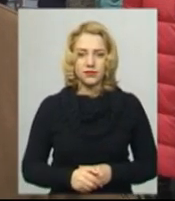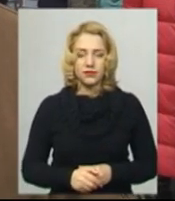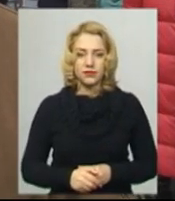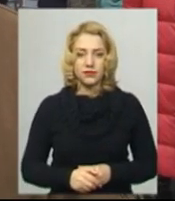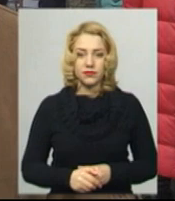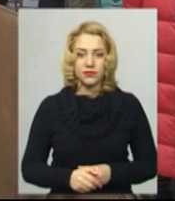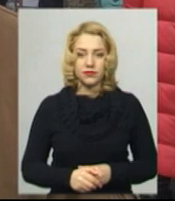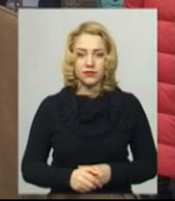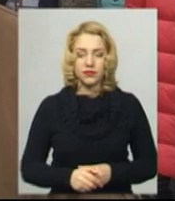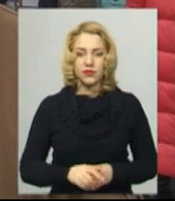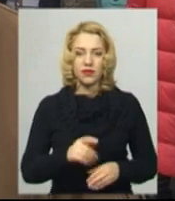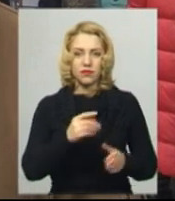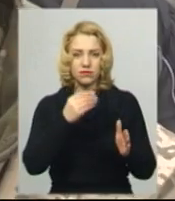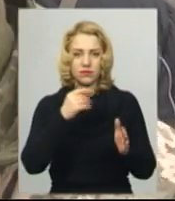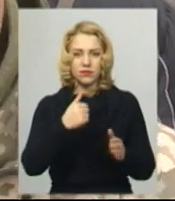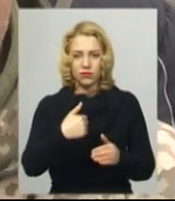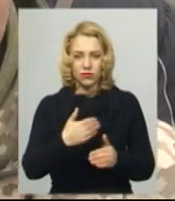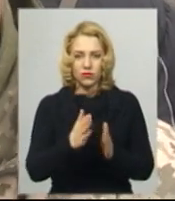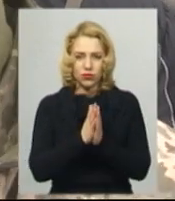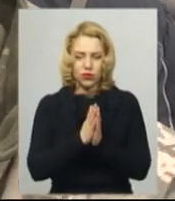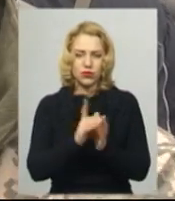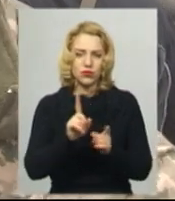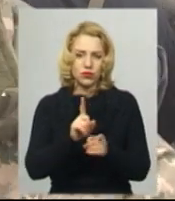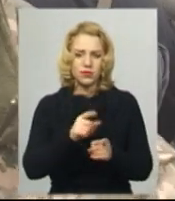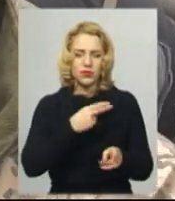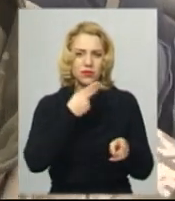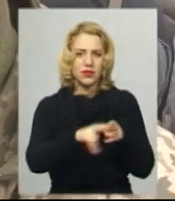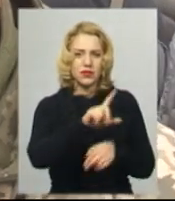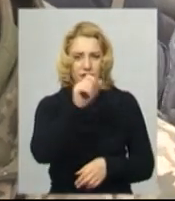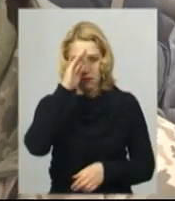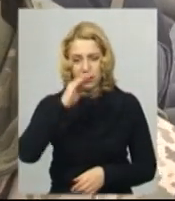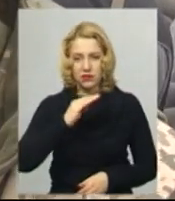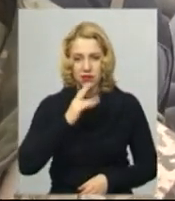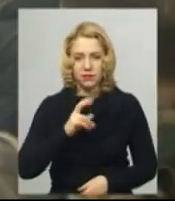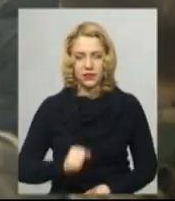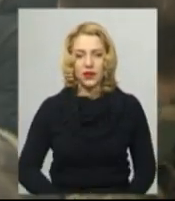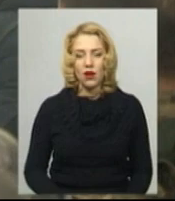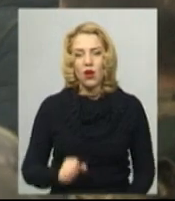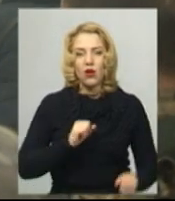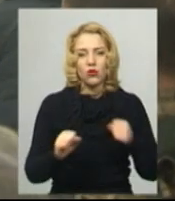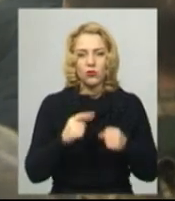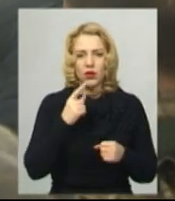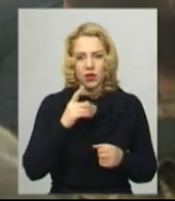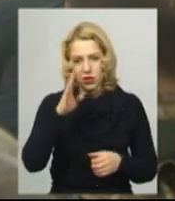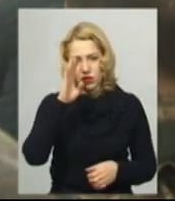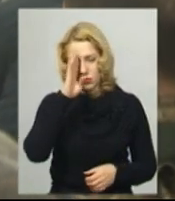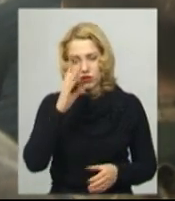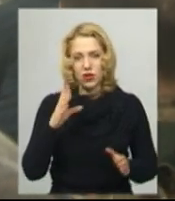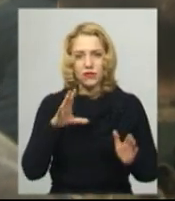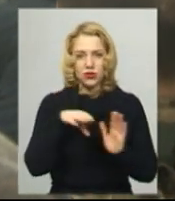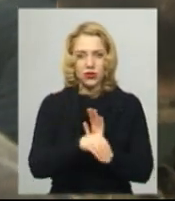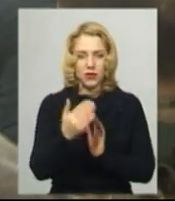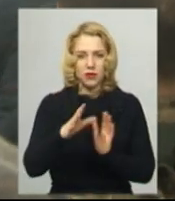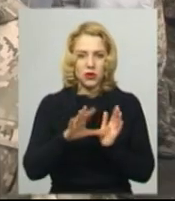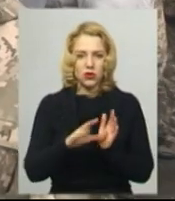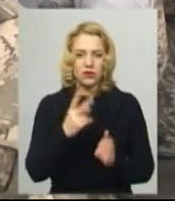За батька я вернусь назад. Командир роти Валерій Глєбов каже, Сергій прийшов до їх підрозділу у 2017 році на